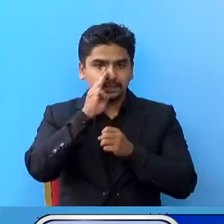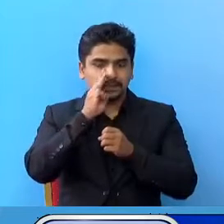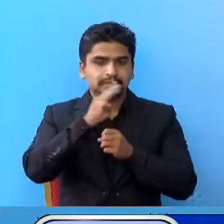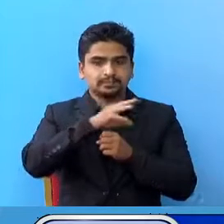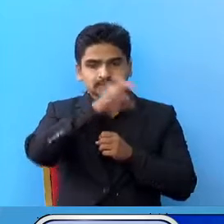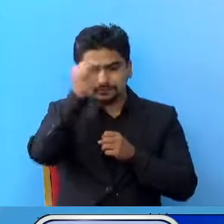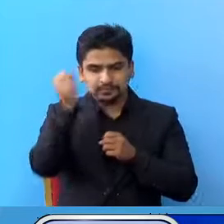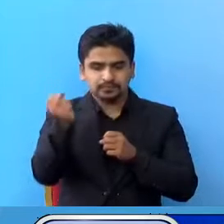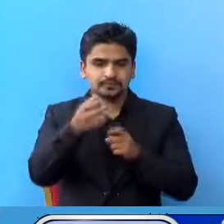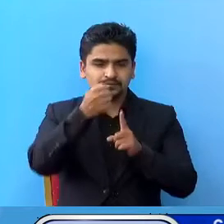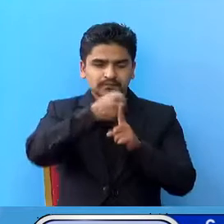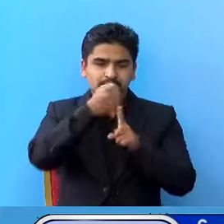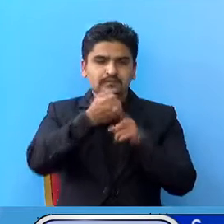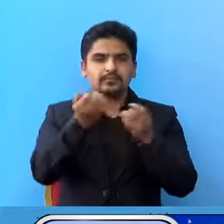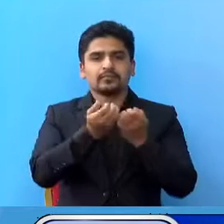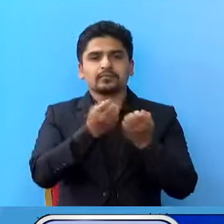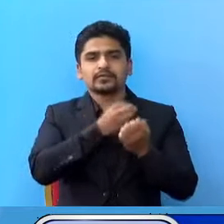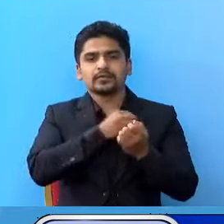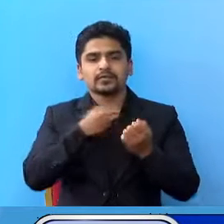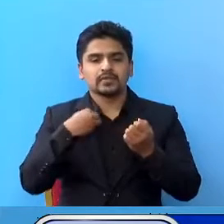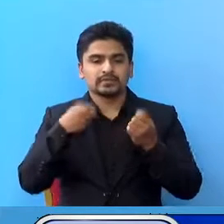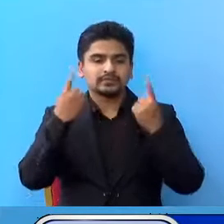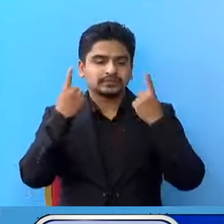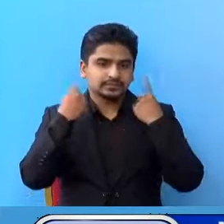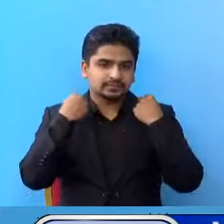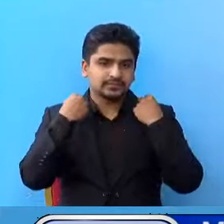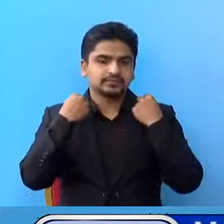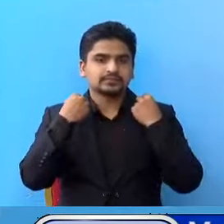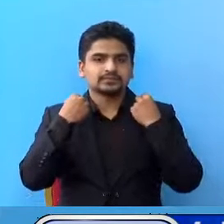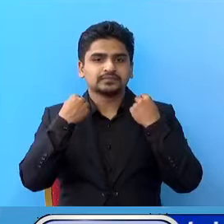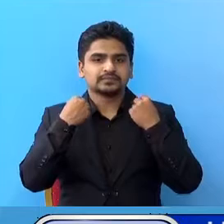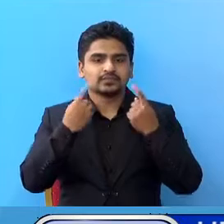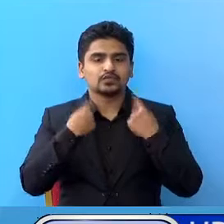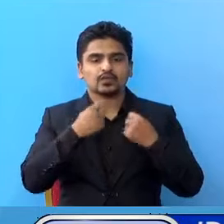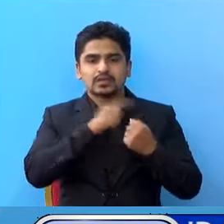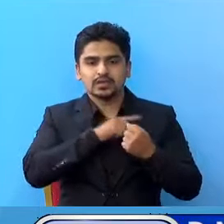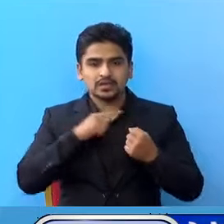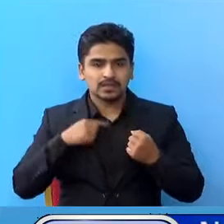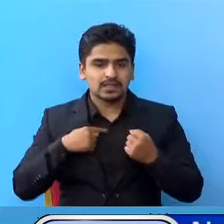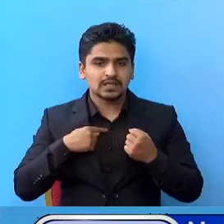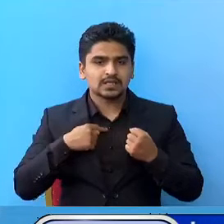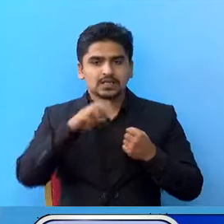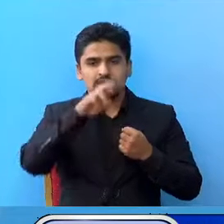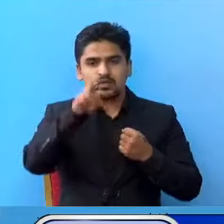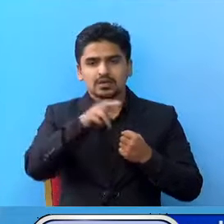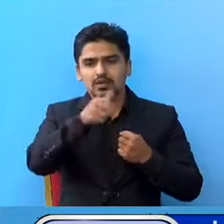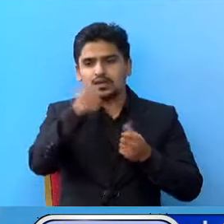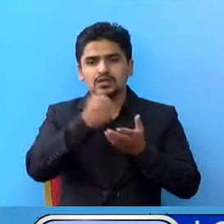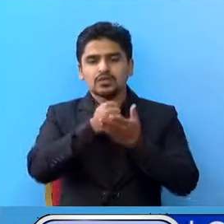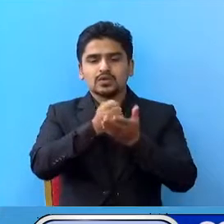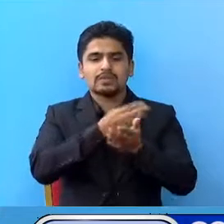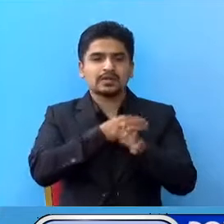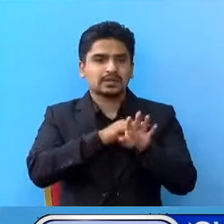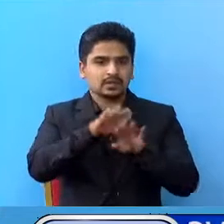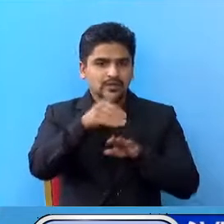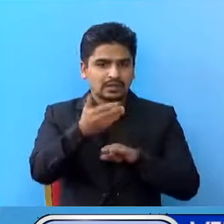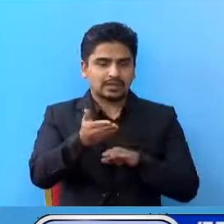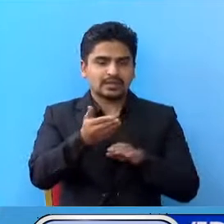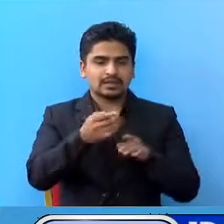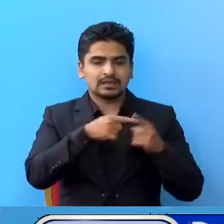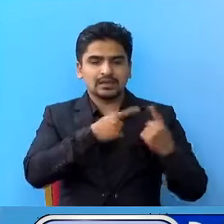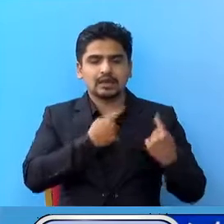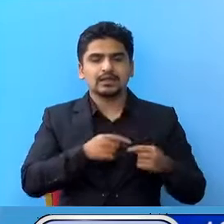अवरात्र खटी नुबहेका चिकिस्षक, नर्फ, स्वास्त्यकर्मी तथा अन्य स्वायोगी सुबेच्च करूलाई